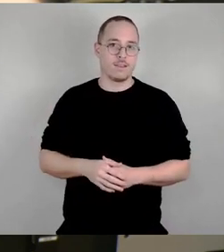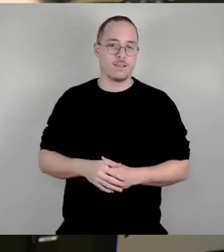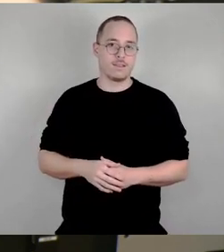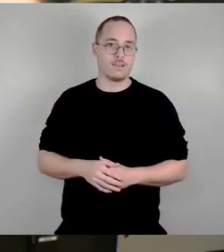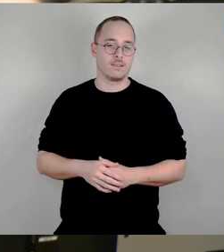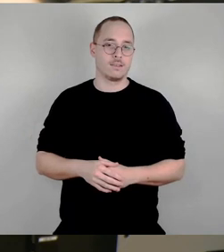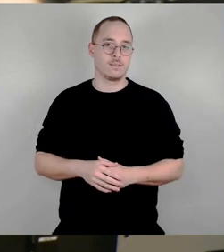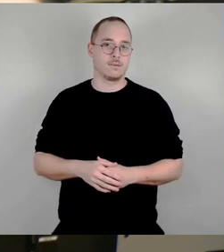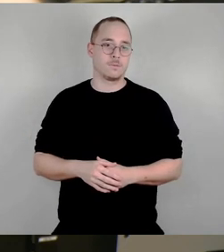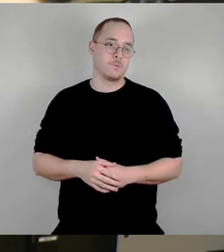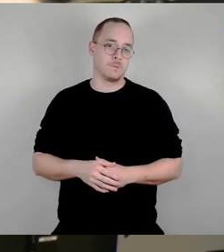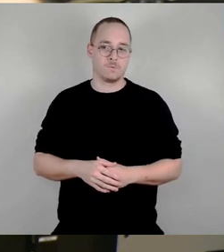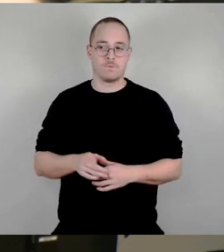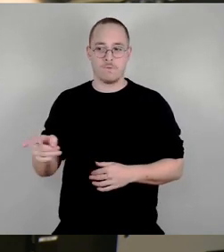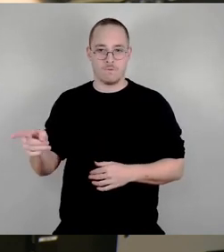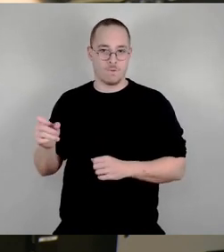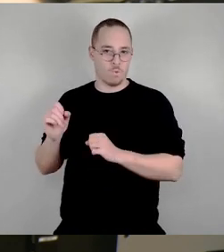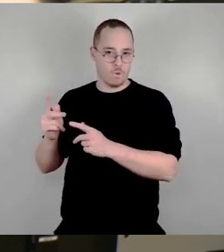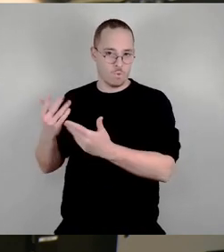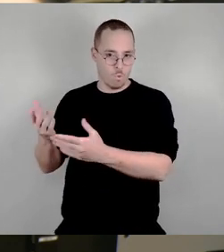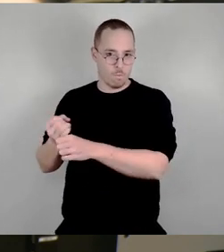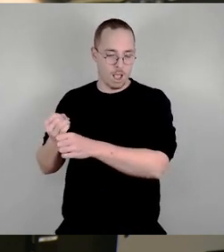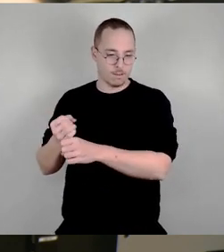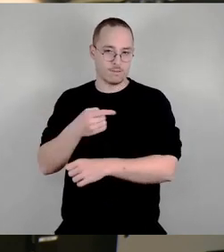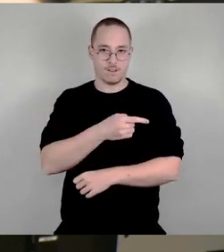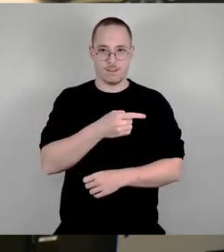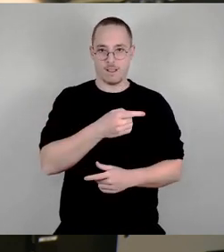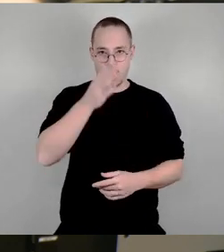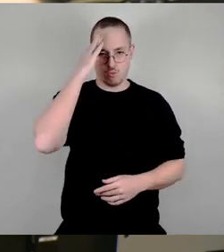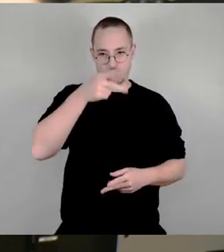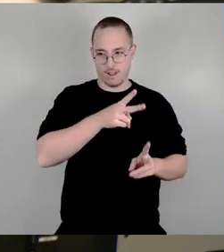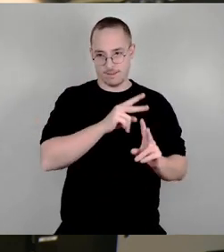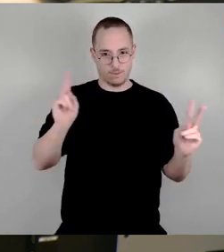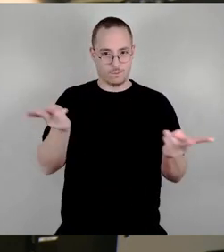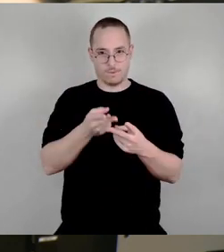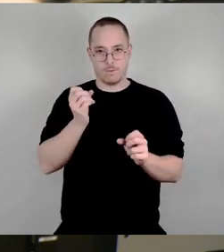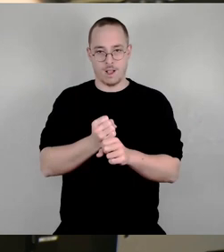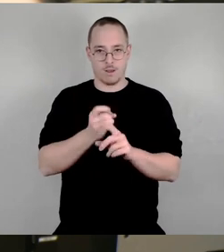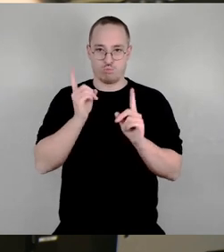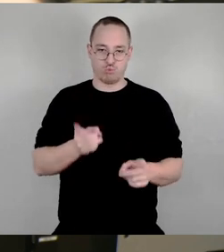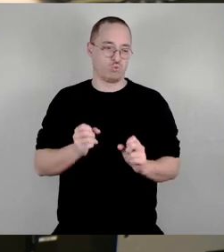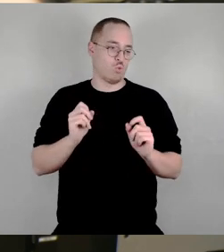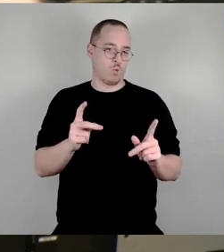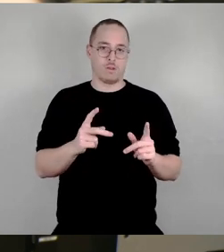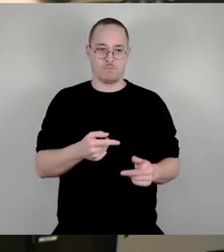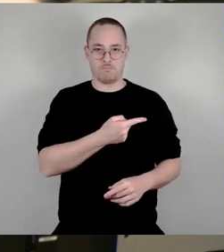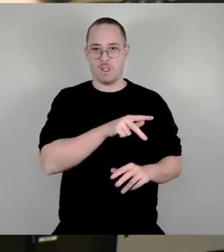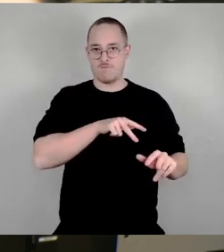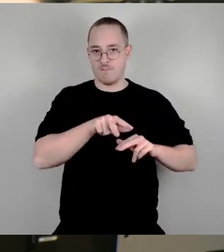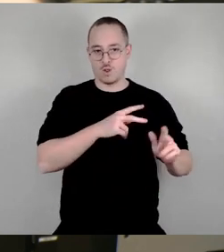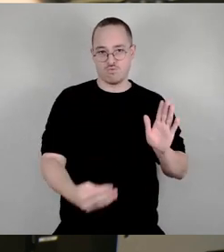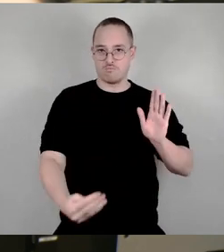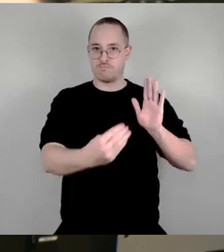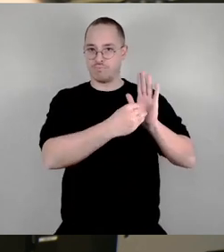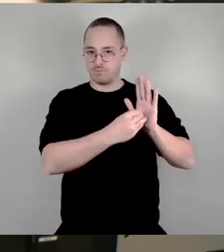dann machen wir das bei der Hauptstraße auch. Das ist im Ausschussbericht mit aufgenommen worden. Und mit diesen Änderungen können wir der Verwaltungsvorlage